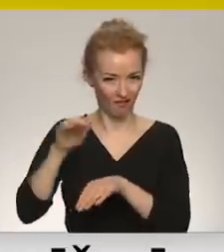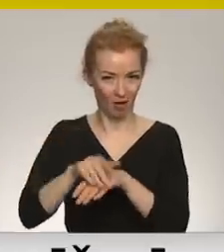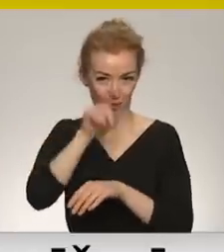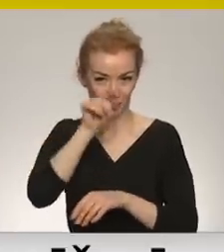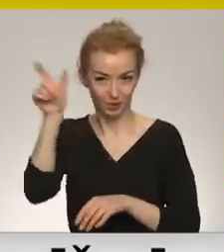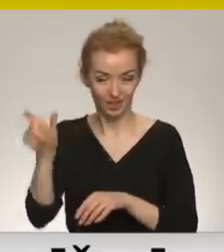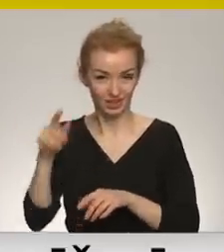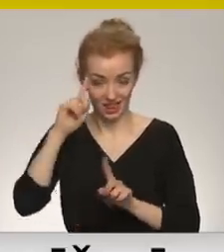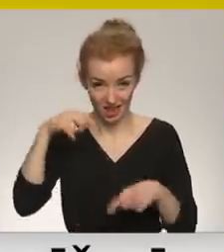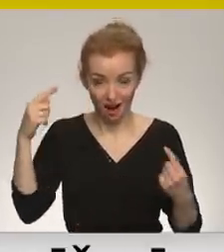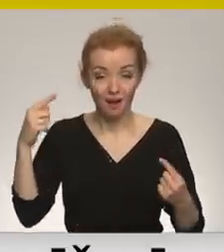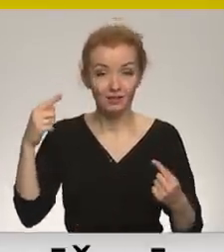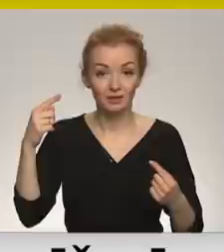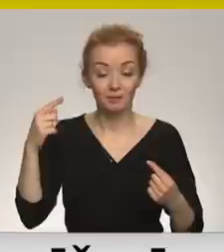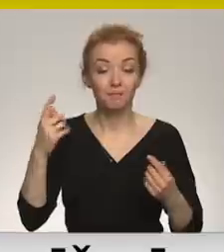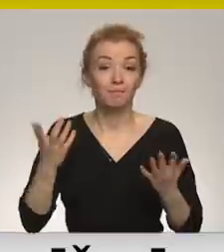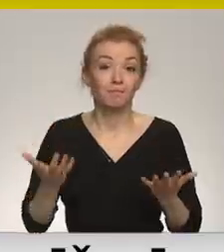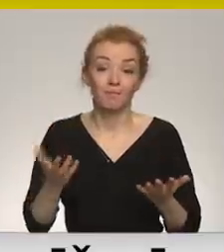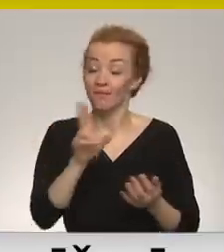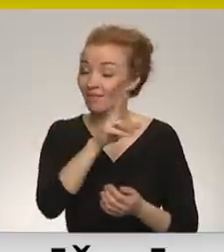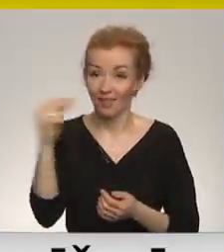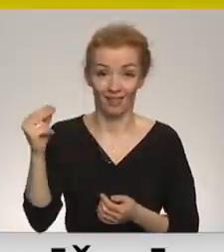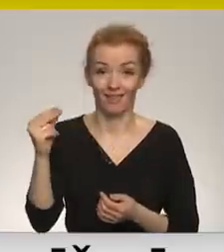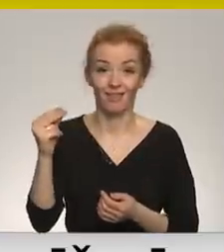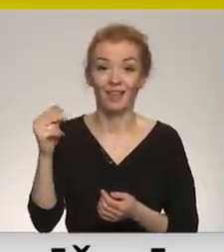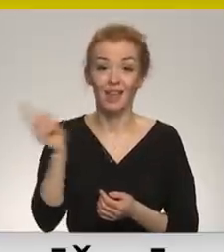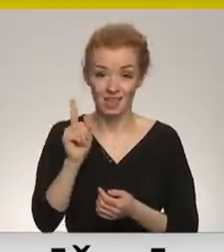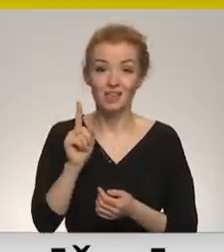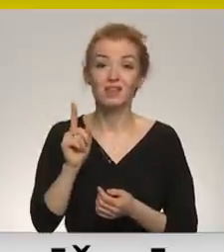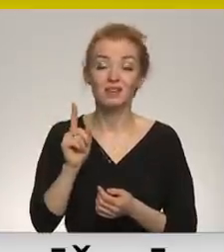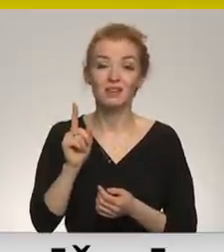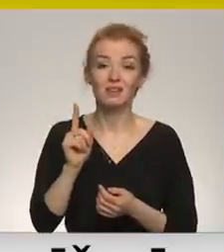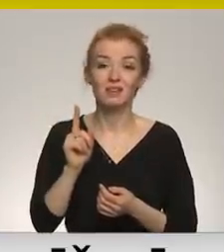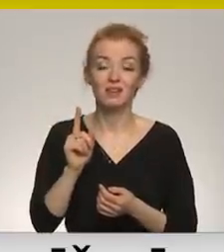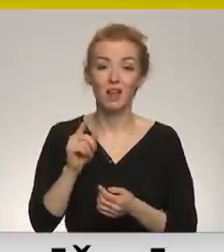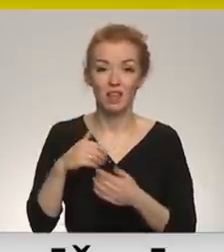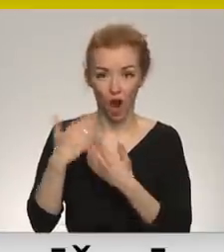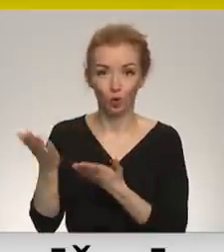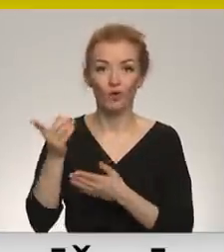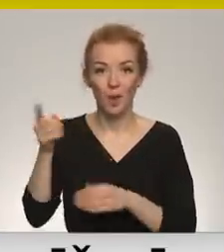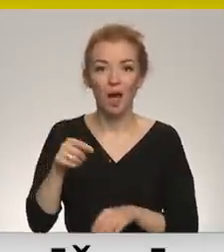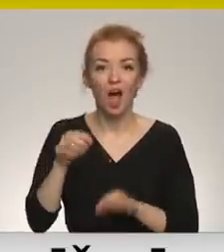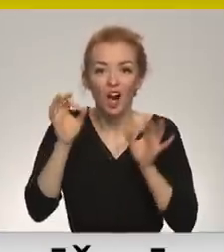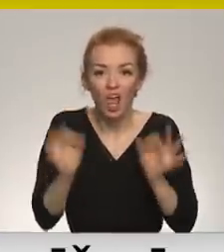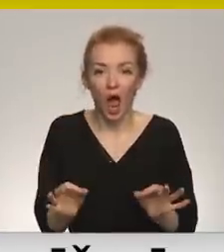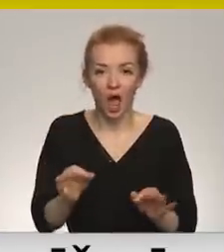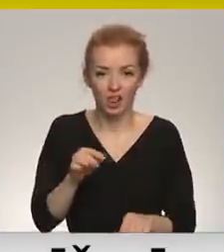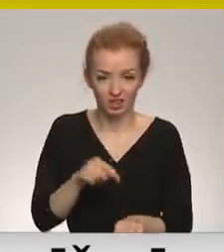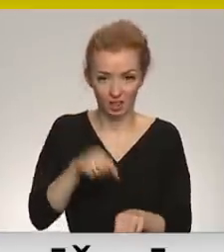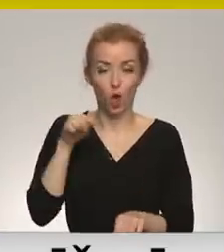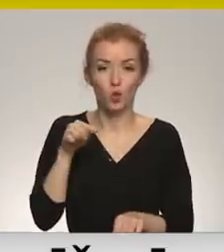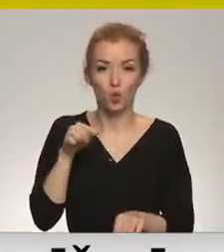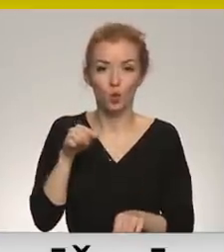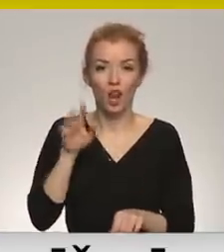pilnīgi traks un tam līdzīgi. Nu, nē, acīmredzami ir jāatbūn tā realitātes, kontakts ar realitāti,